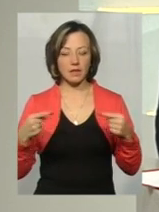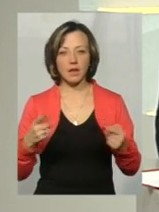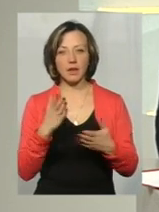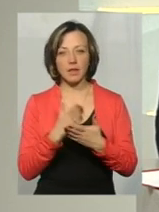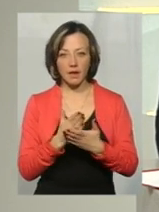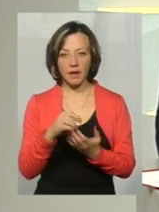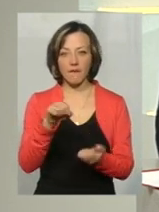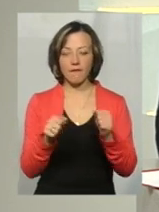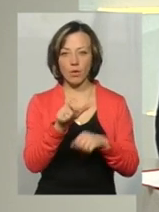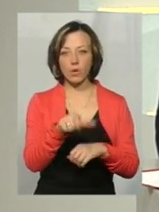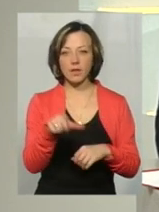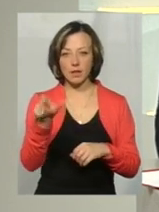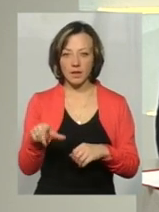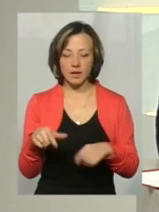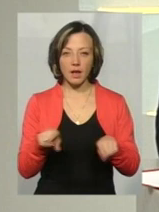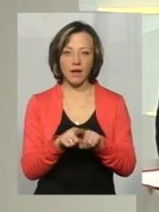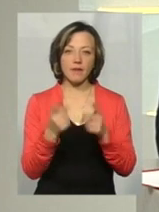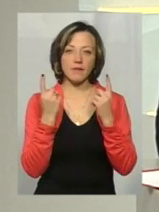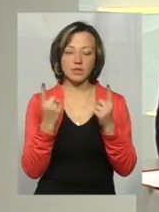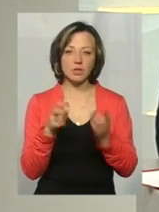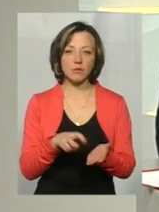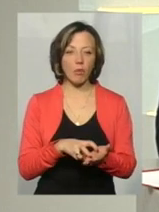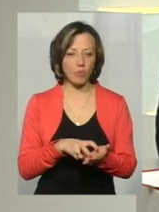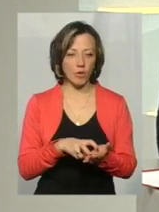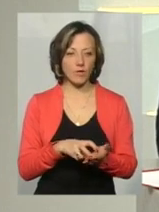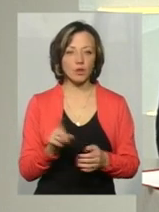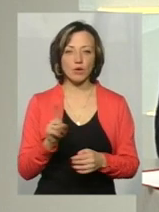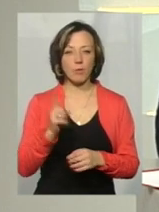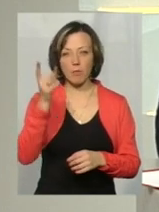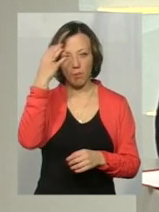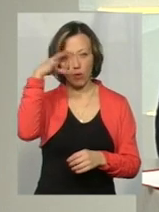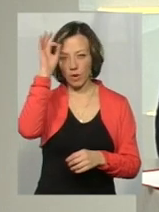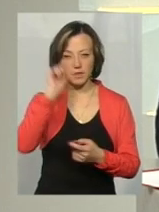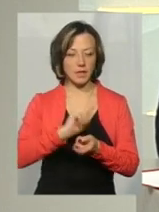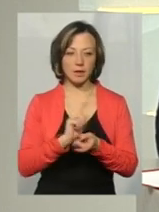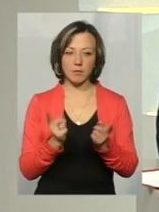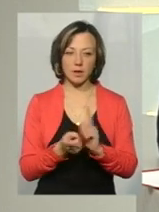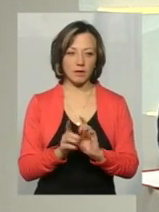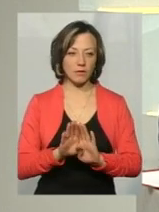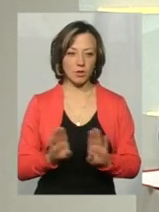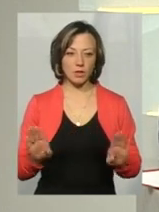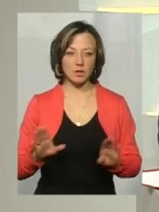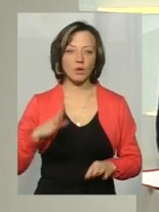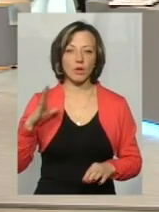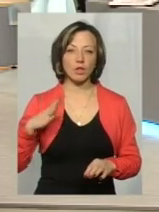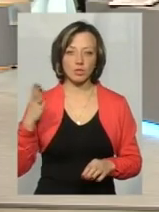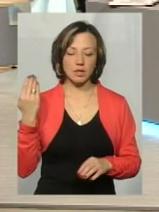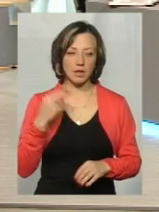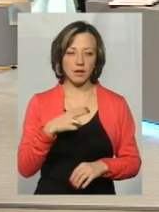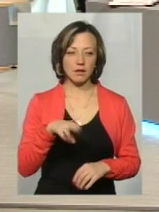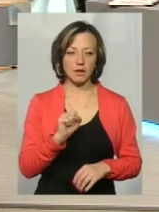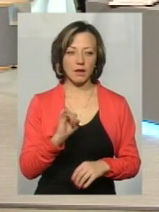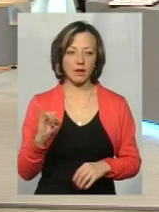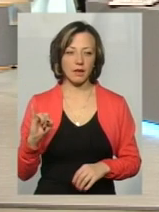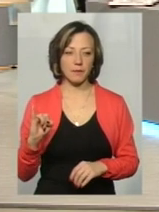водіїв таке величезне побоювання, аби поліція не перетворилася у колишній ДИ, патрульна